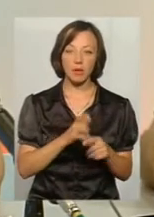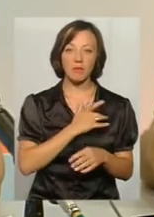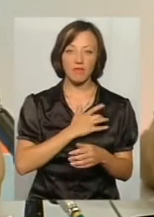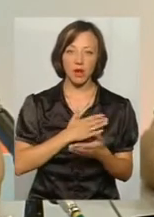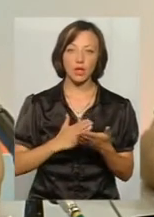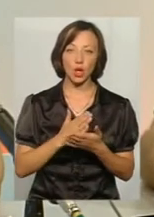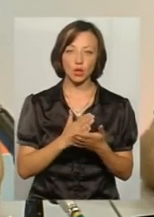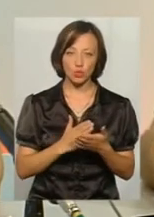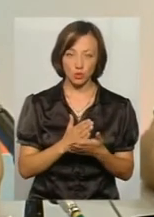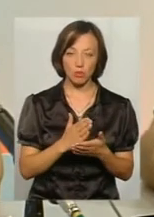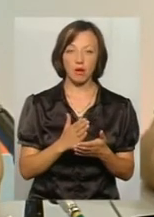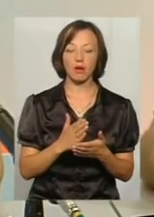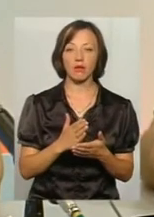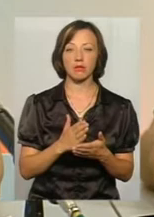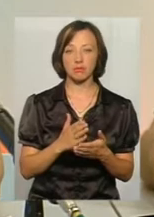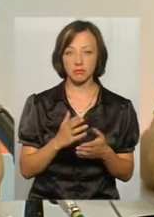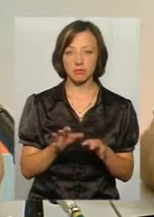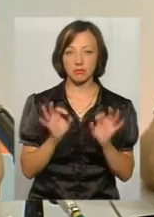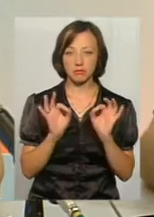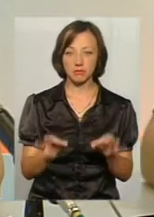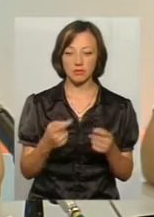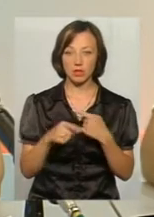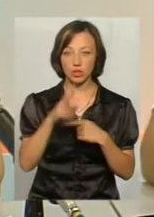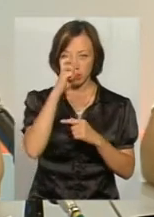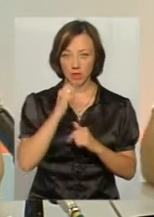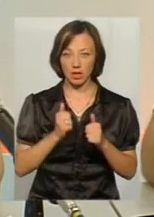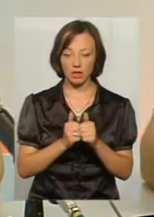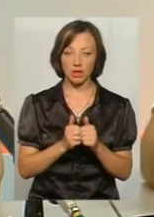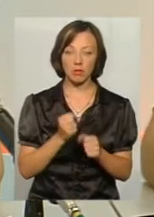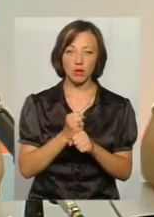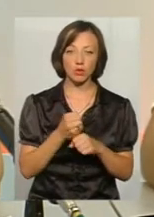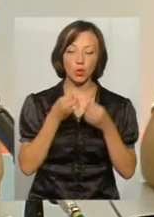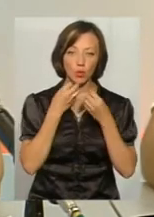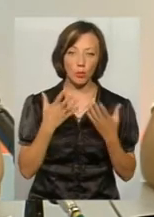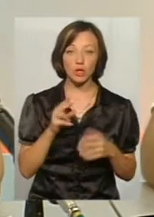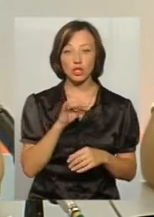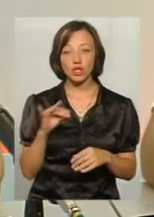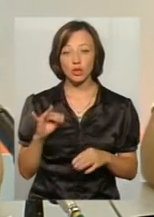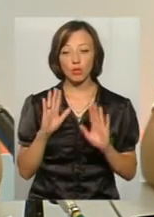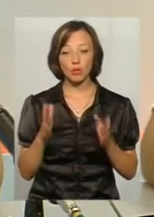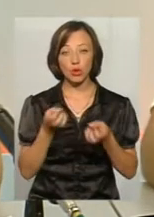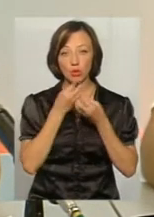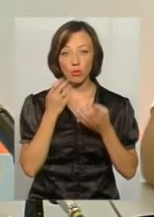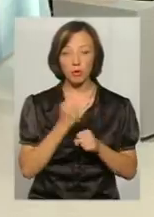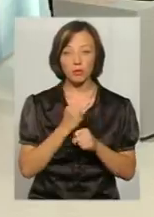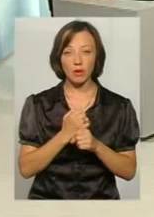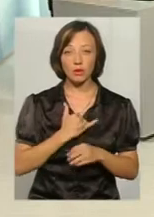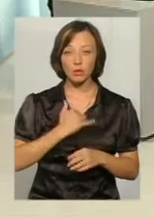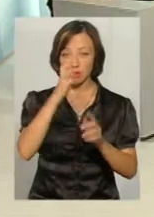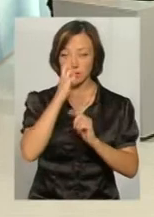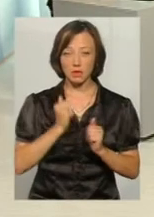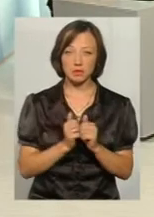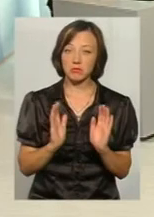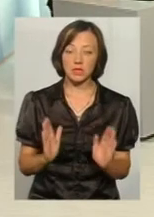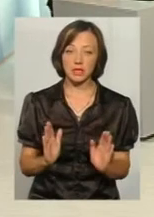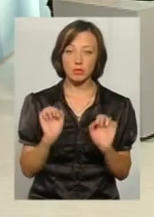система, вона себе оправдала в інших країнах. Чи оправдає вона? В нашій державі ми